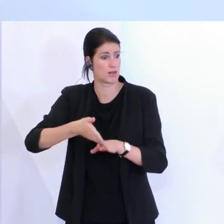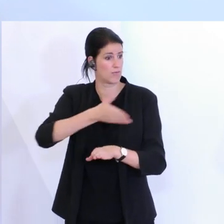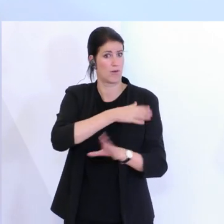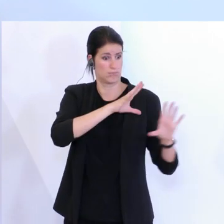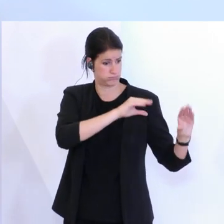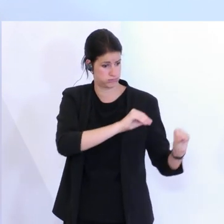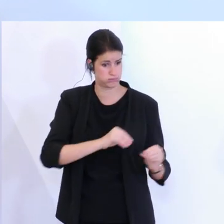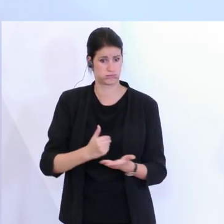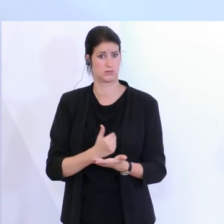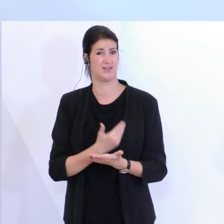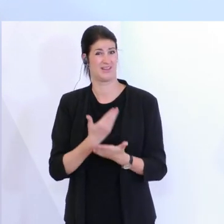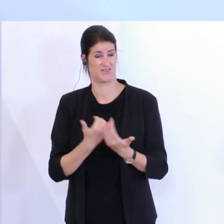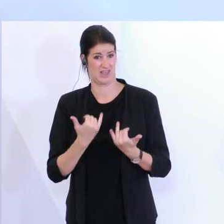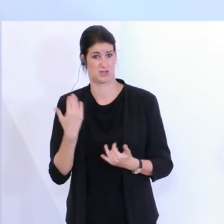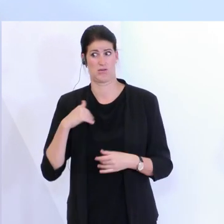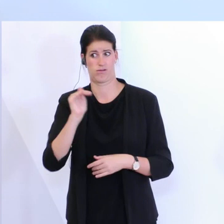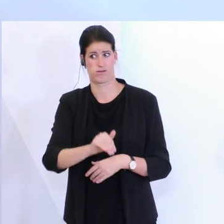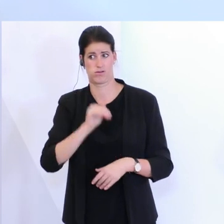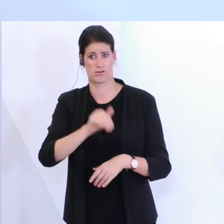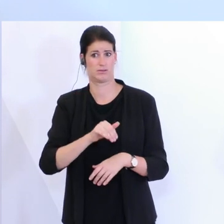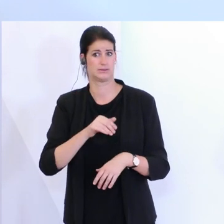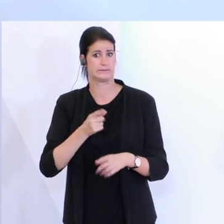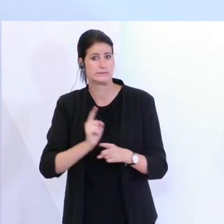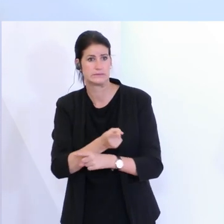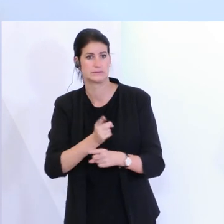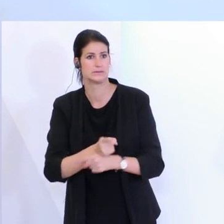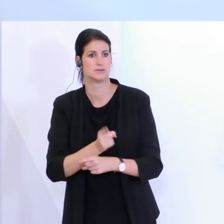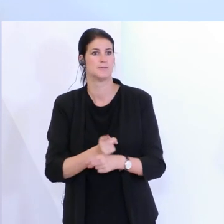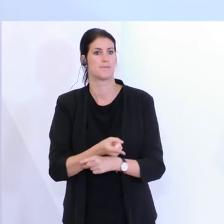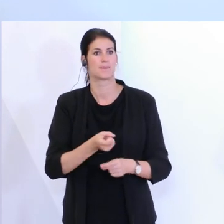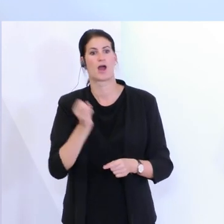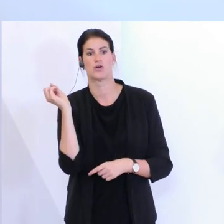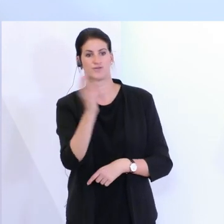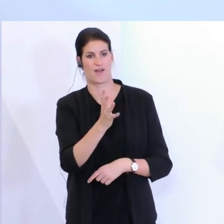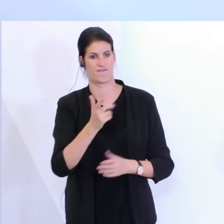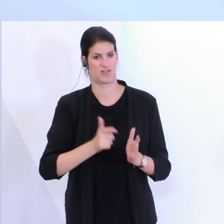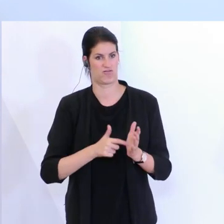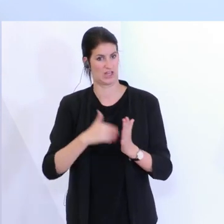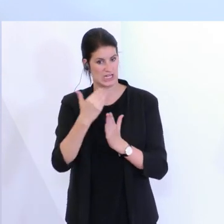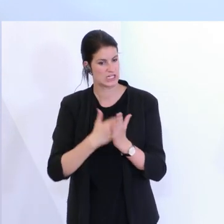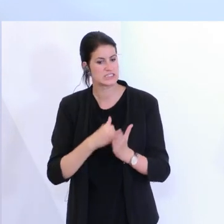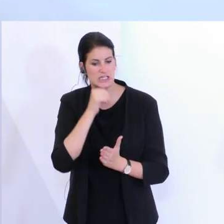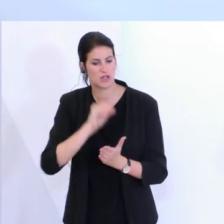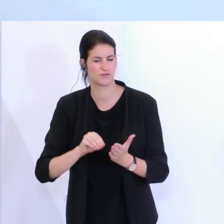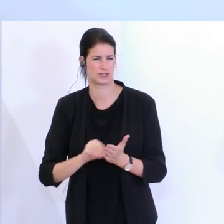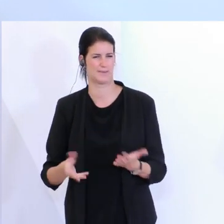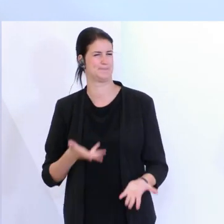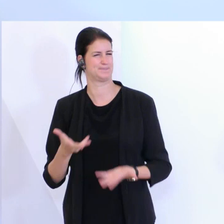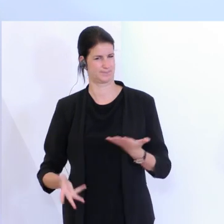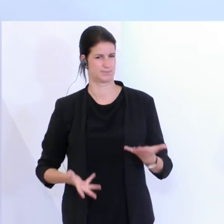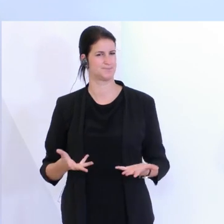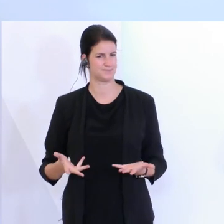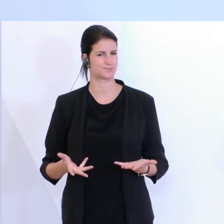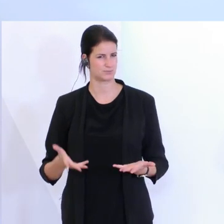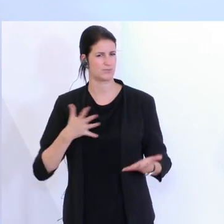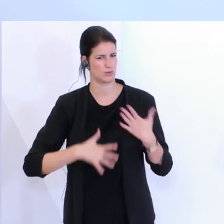können, die Gäste auch noch zu verärgern und die Gäste quasi zu unseren Lokalen zu werfen. Nur, wenn man eine Liste haben will, die dann im Endeffekt, wenn ein Fall auftritt, eh nichts